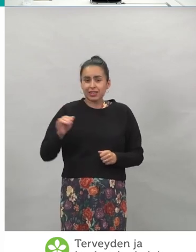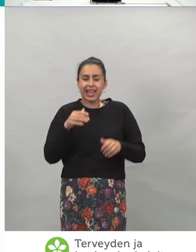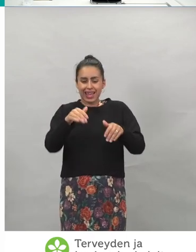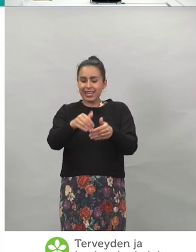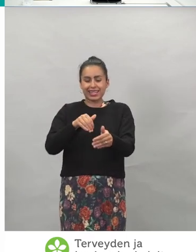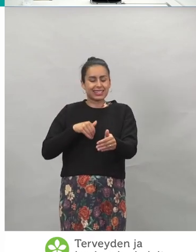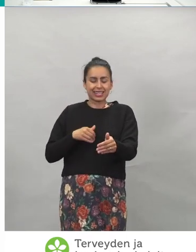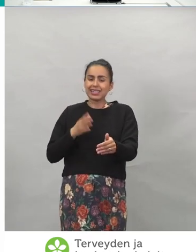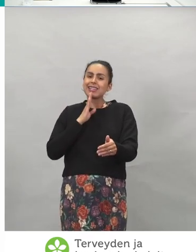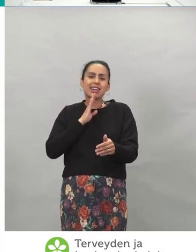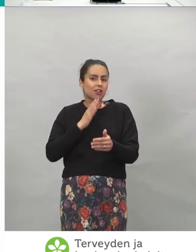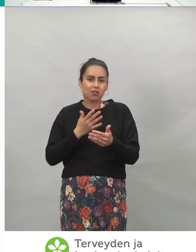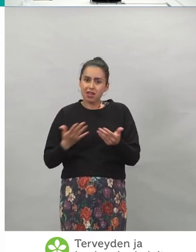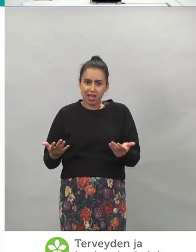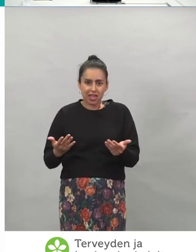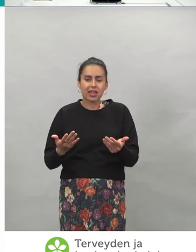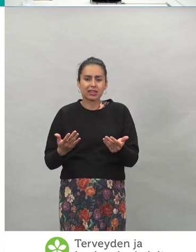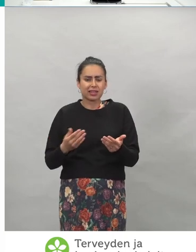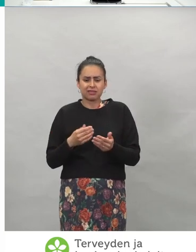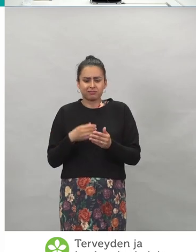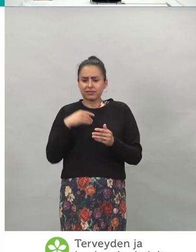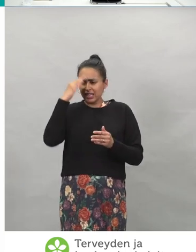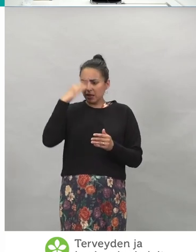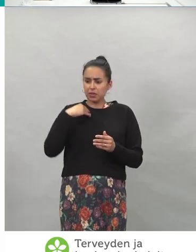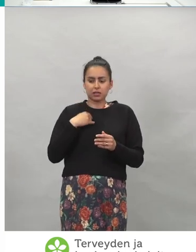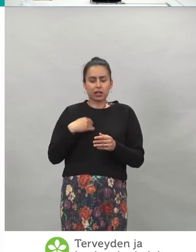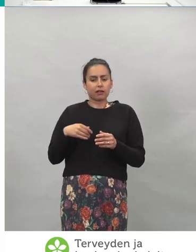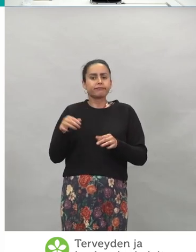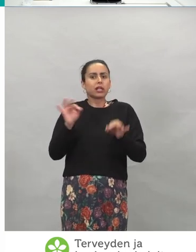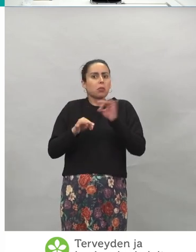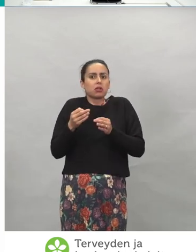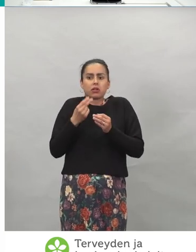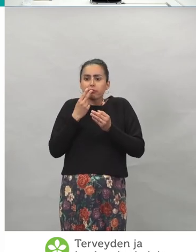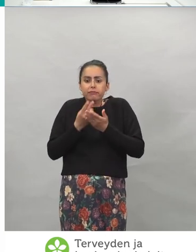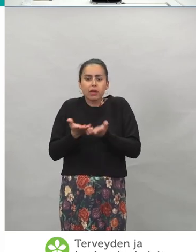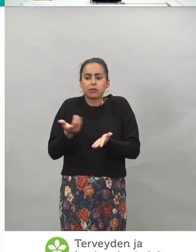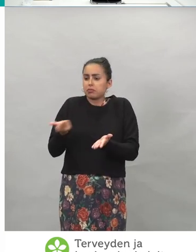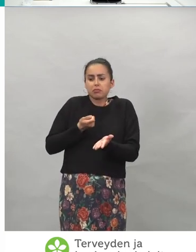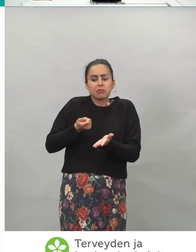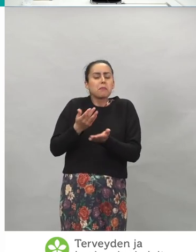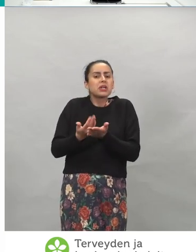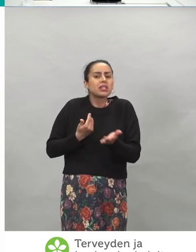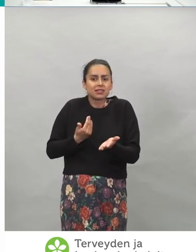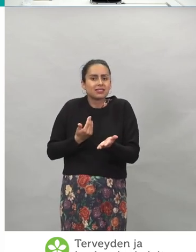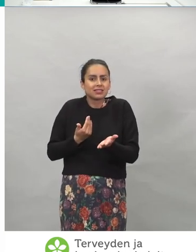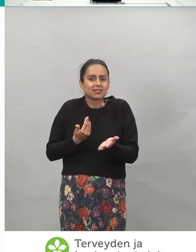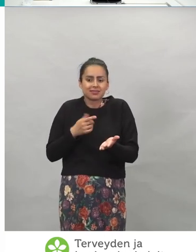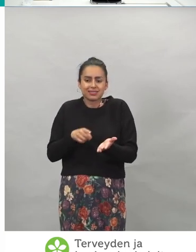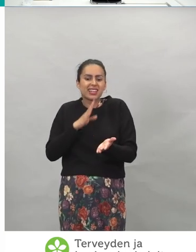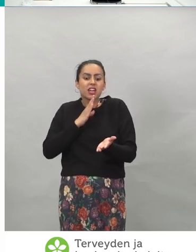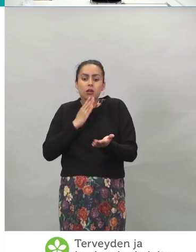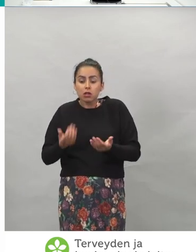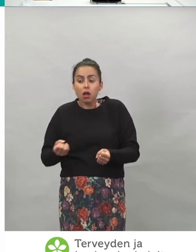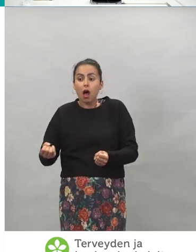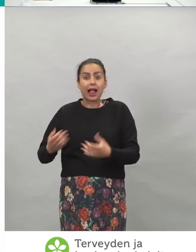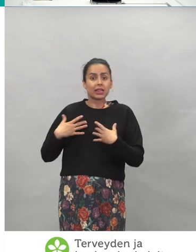sitä, että miksi se ihminen meni siihen laboratorionäytteeseen. Että miksi se näyte otettiin, että oliko se altistus vai oliko se